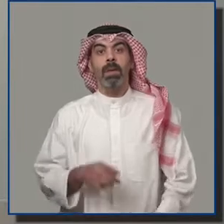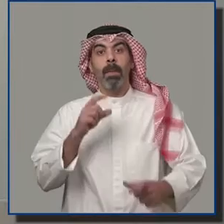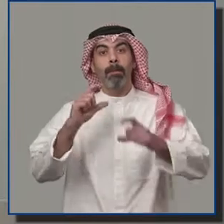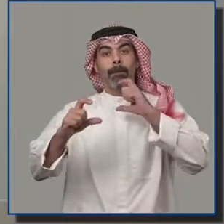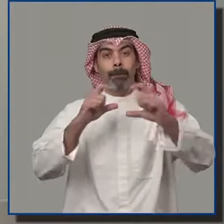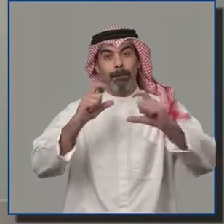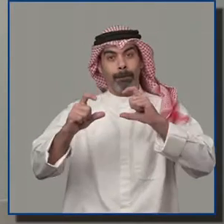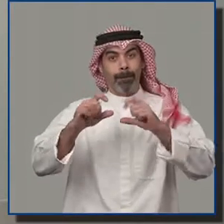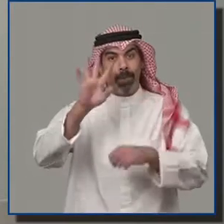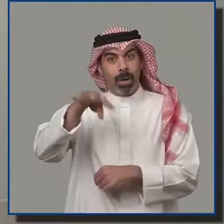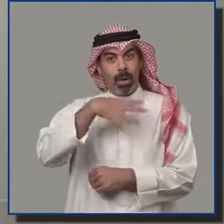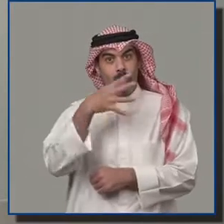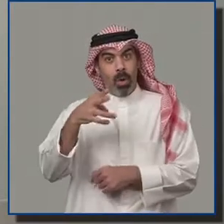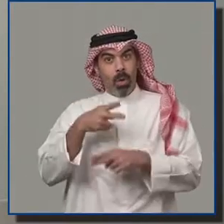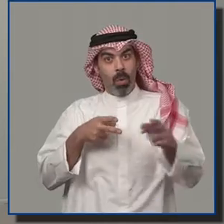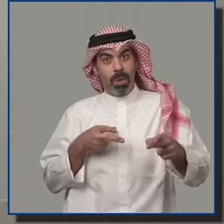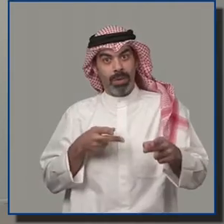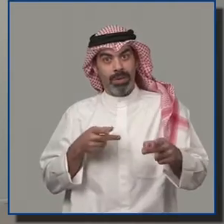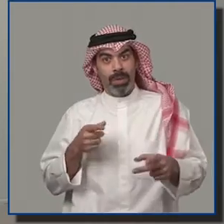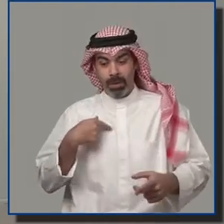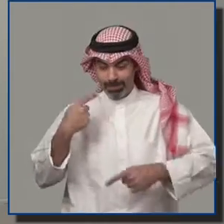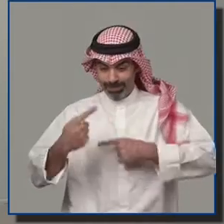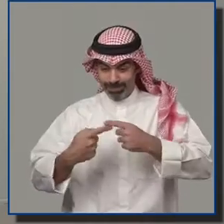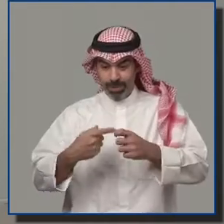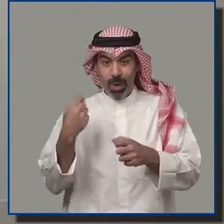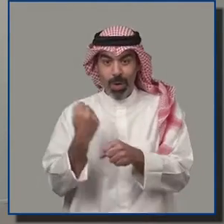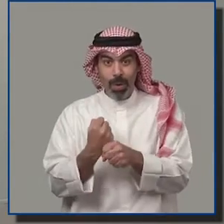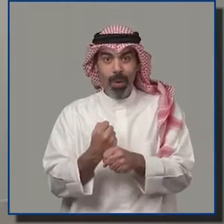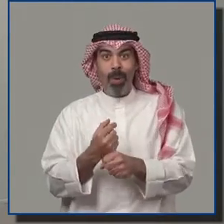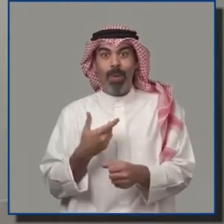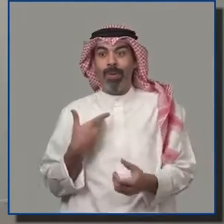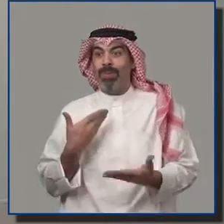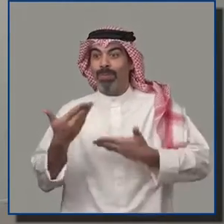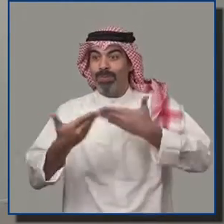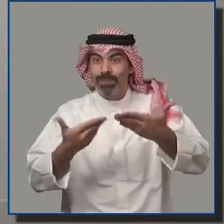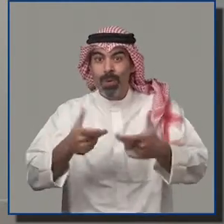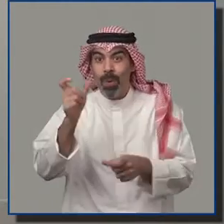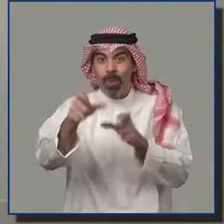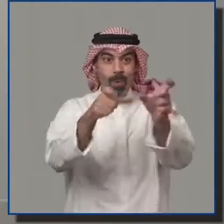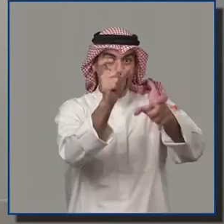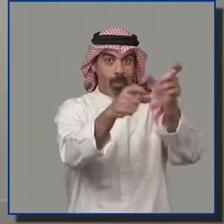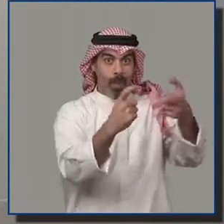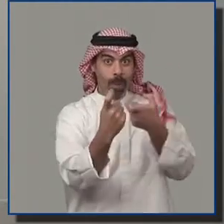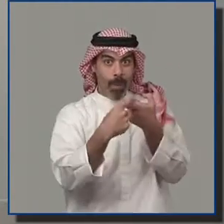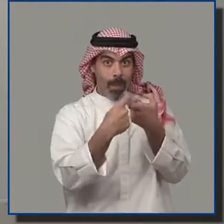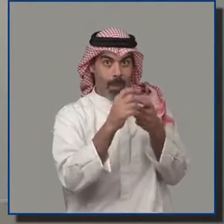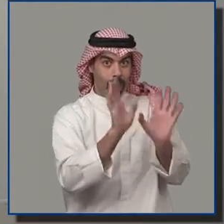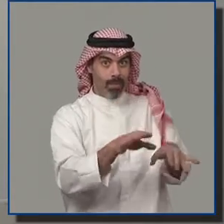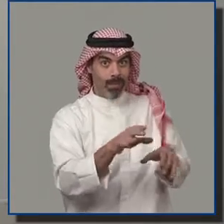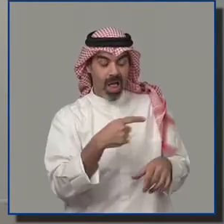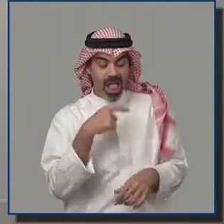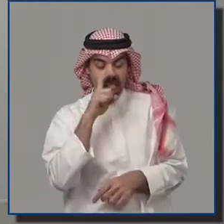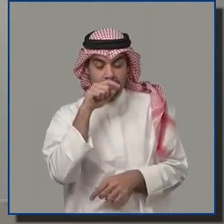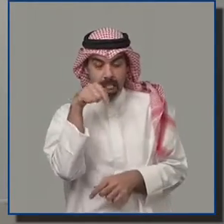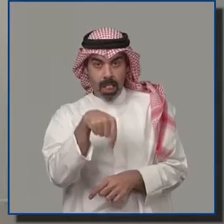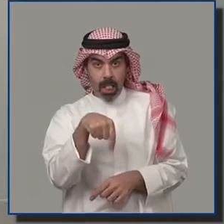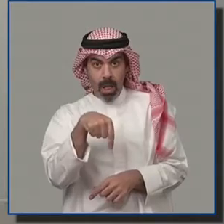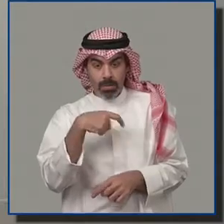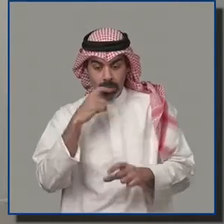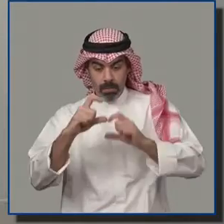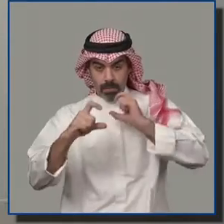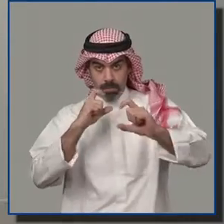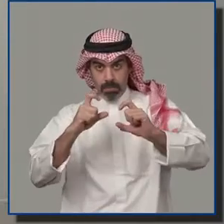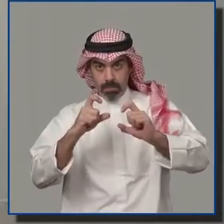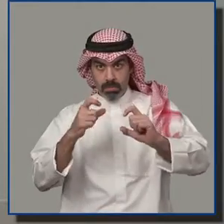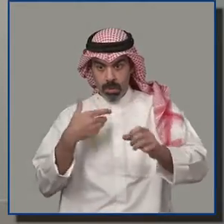حرصة من البنك الأهل الكويتية على تحسين واستمرارية العلاقة مع عملاءه الكرام هناك مبادئ وواجبات يلتزم فيها